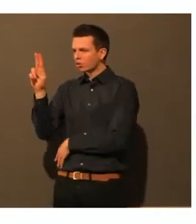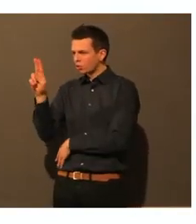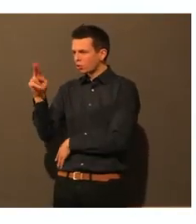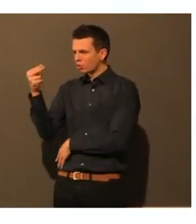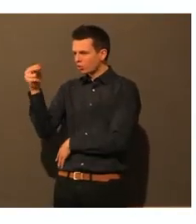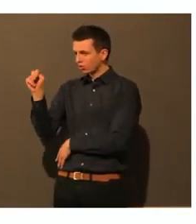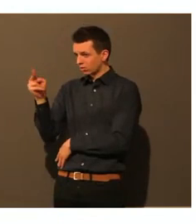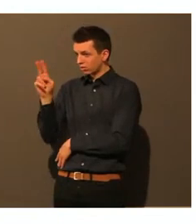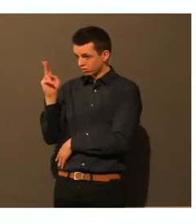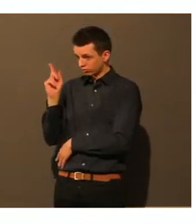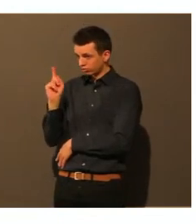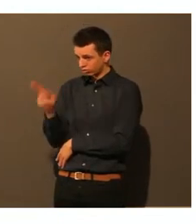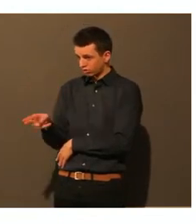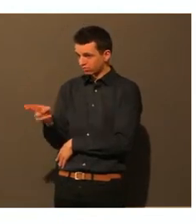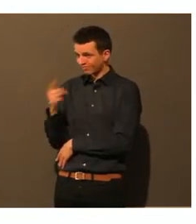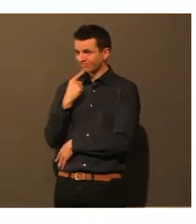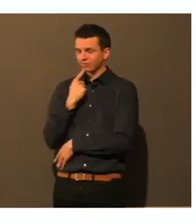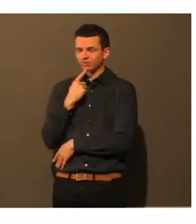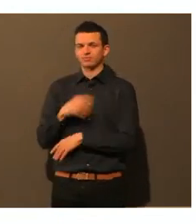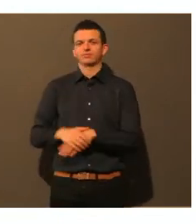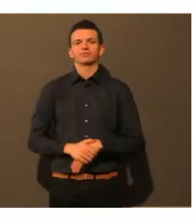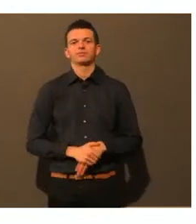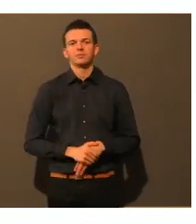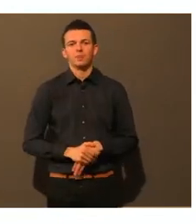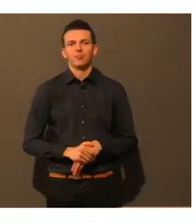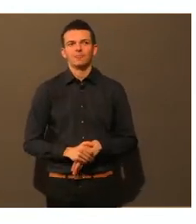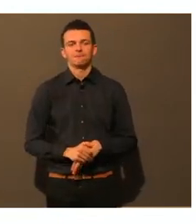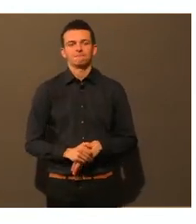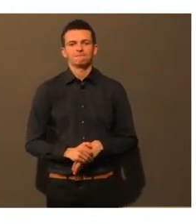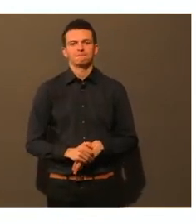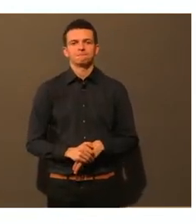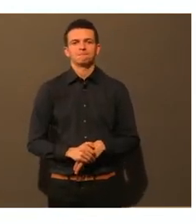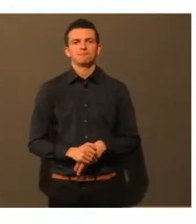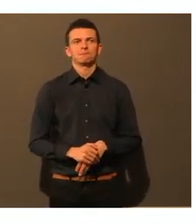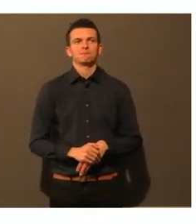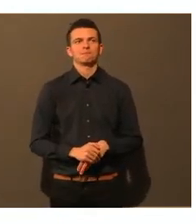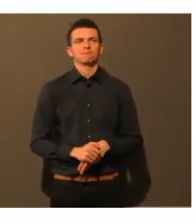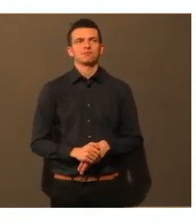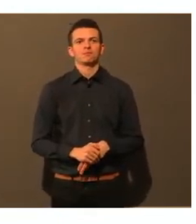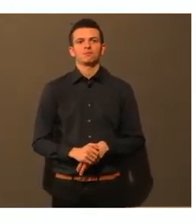Ja, ich möchte noch mal auf die Hilfsangebote zurückkommen.